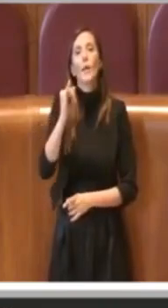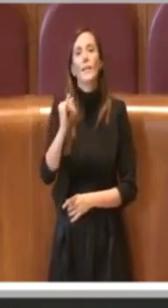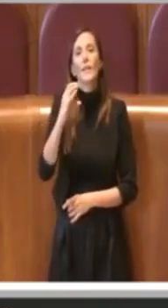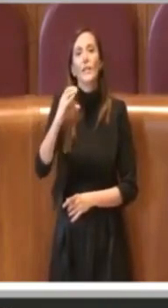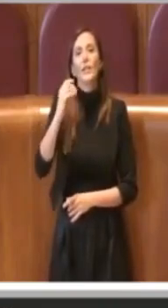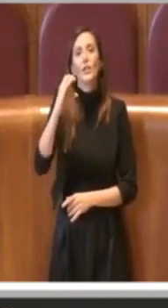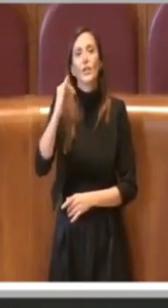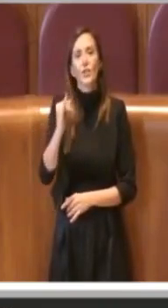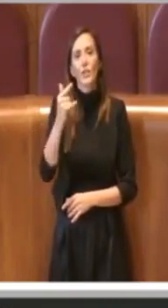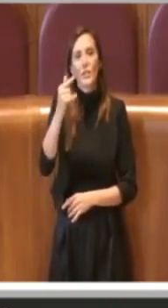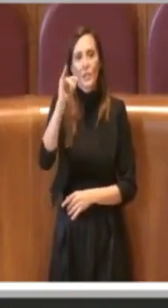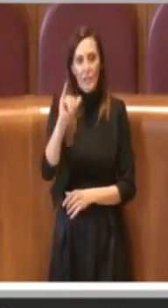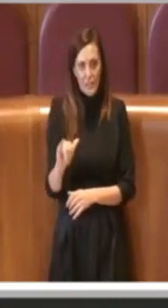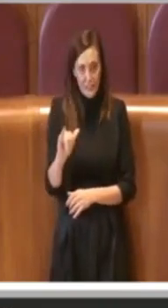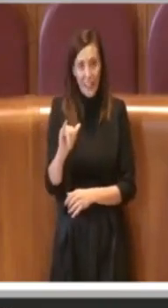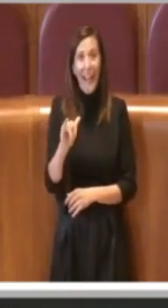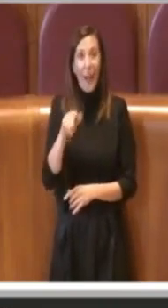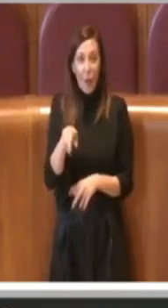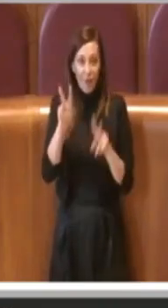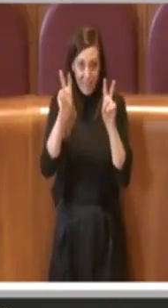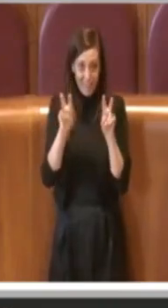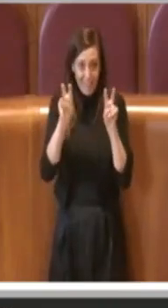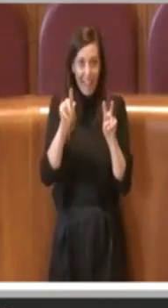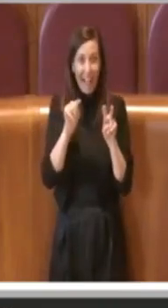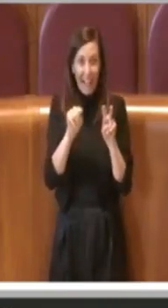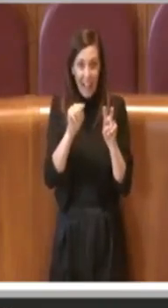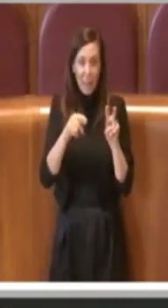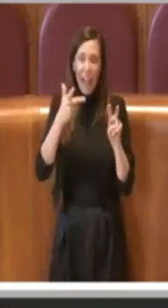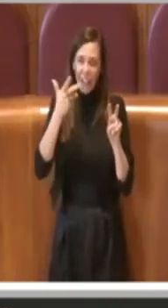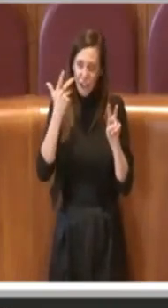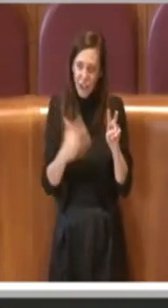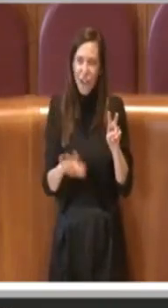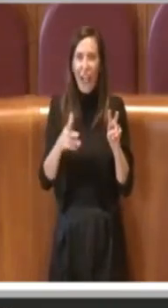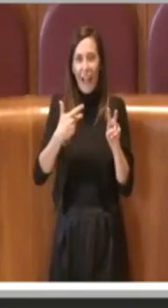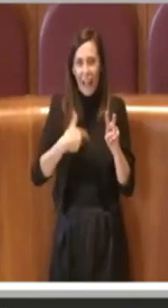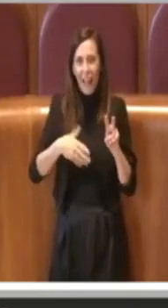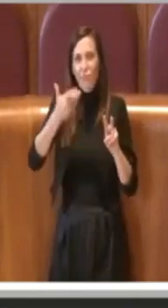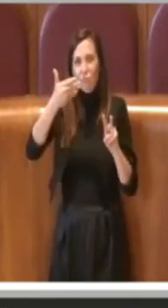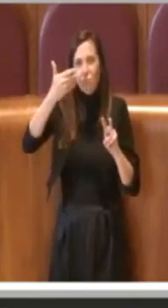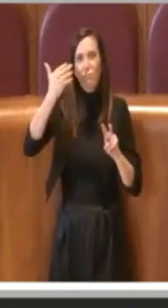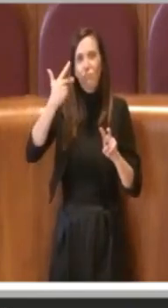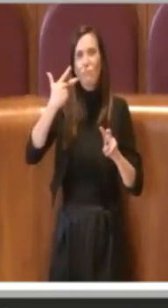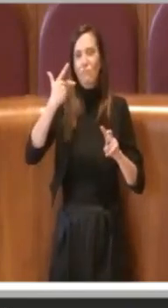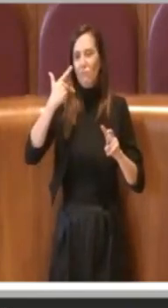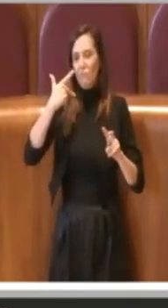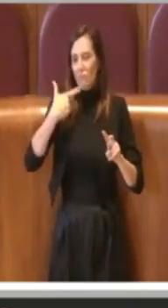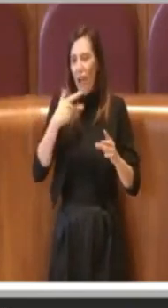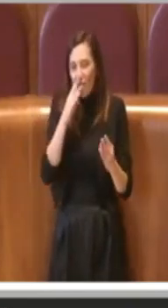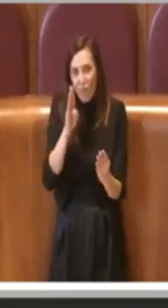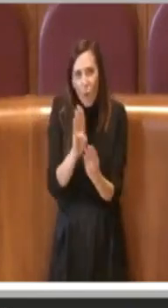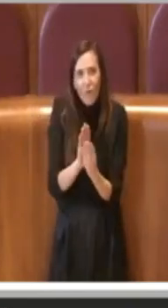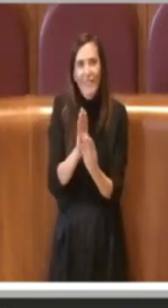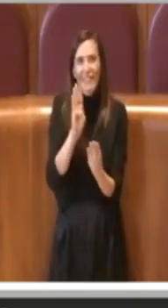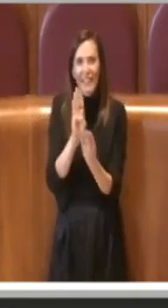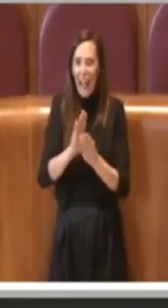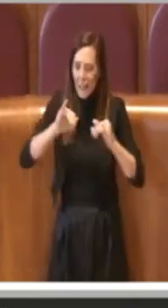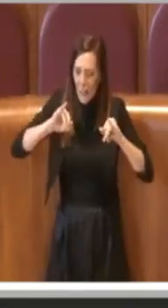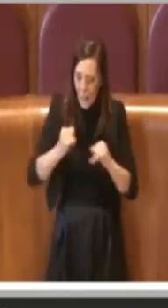come ho già detto anche ieri più volte, un tema che è stato trattato, sviscerato sia